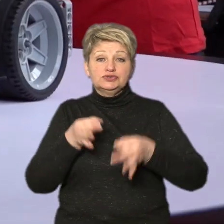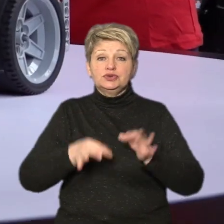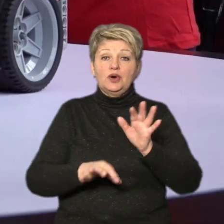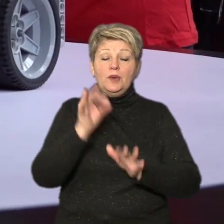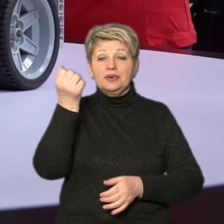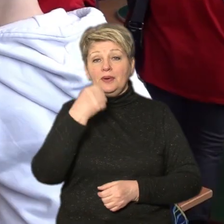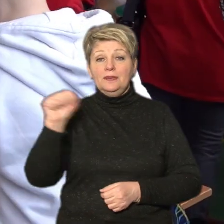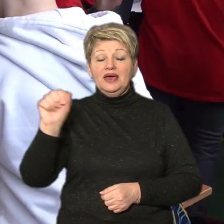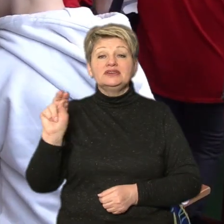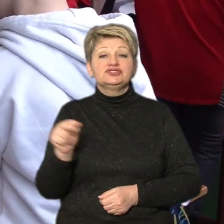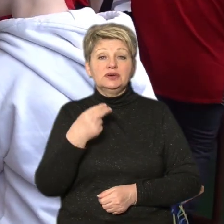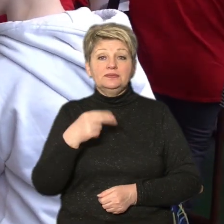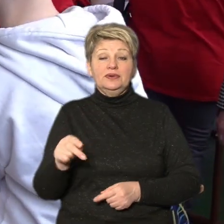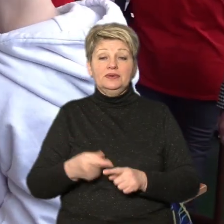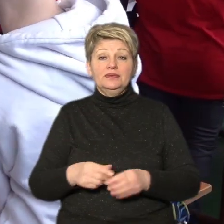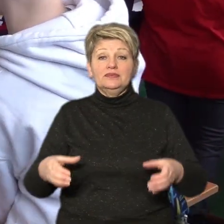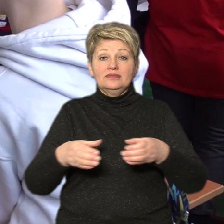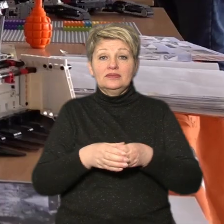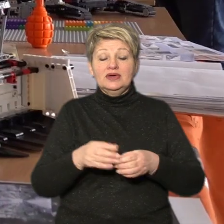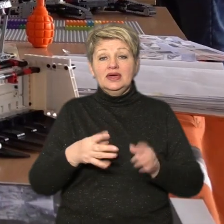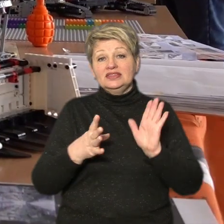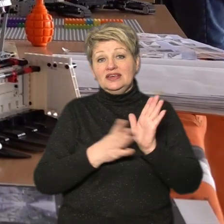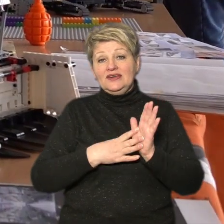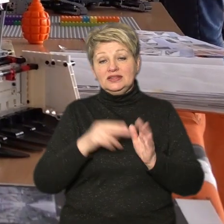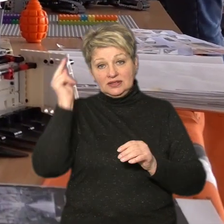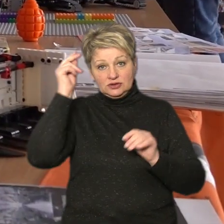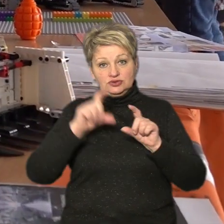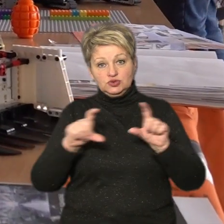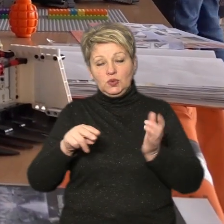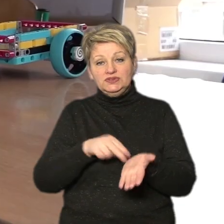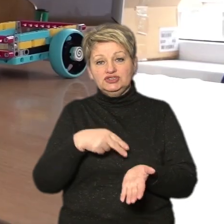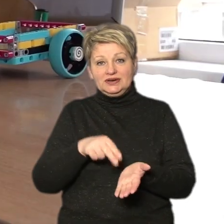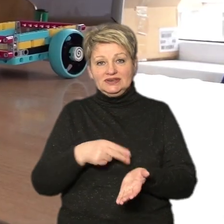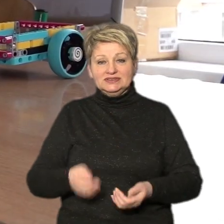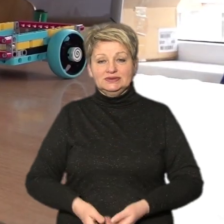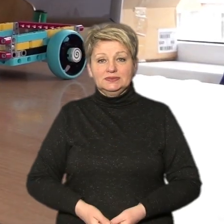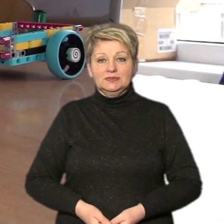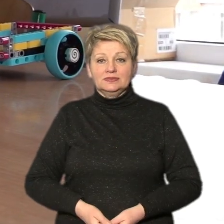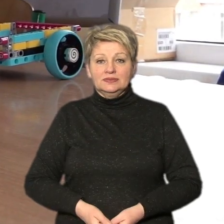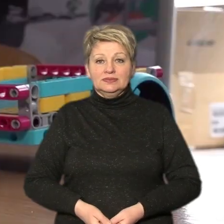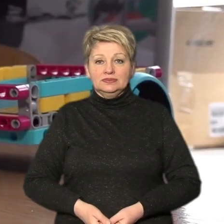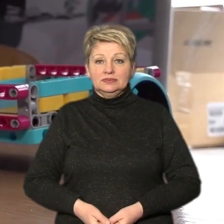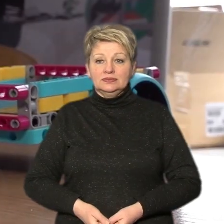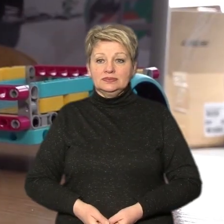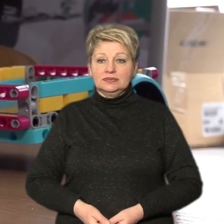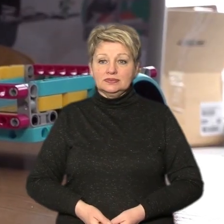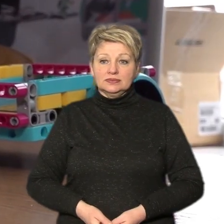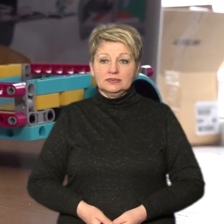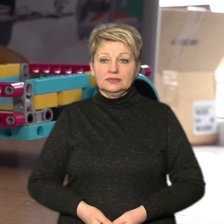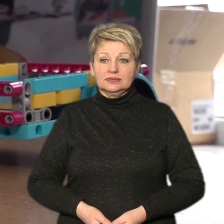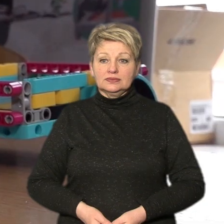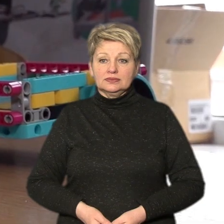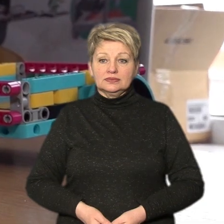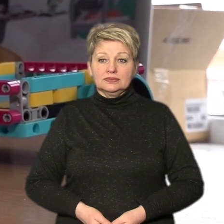Чемпіоном фестивалю стала команда Keyborgs UA із 9-ї гімназії Черкас. Дар'я Шевченко, Олександр Костельніков, Суспільне новини,